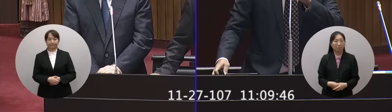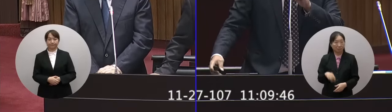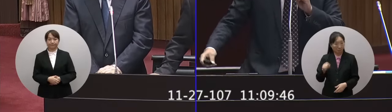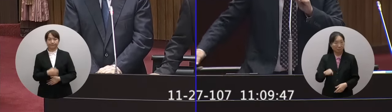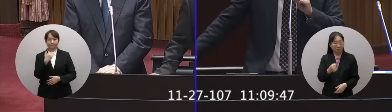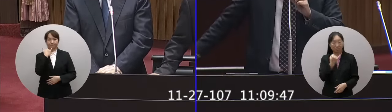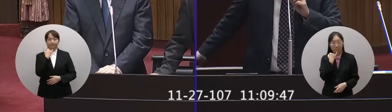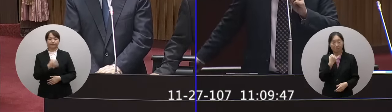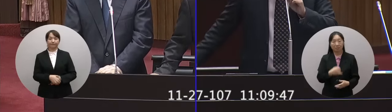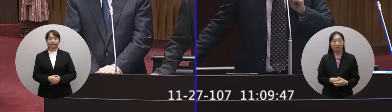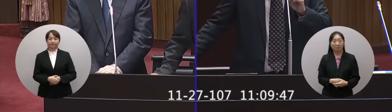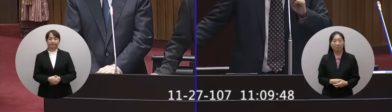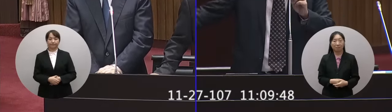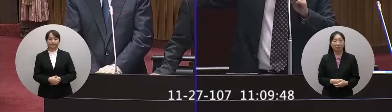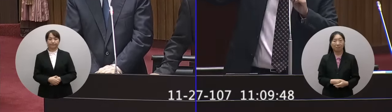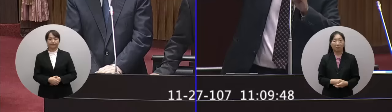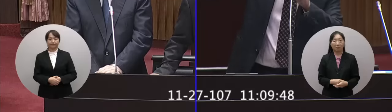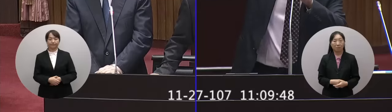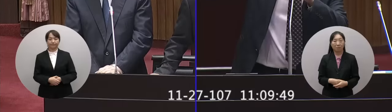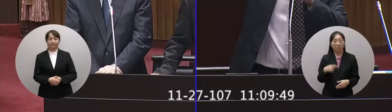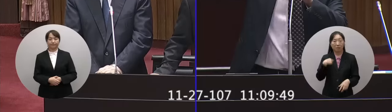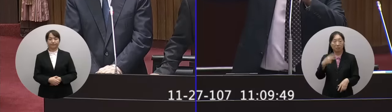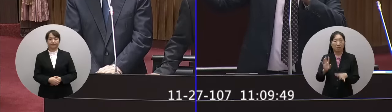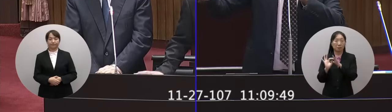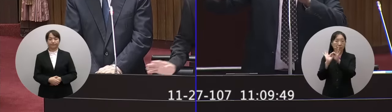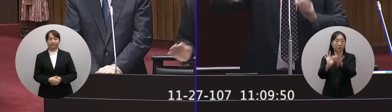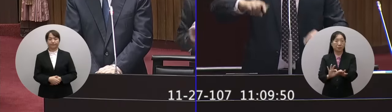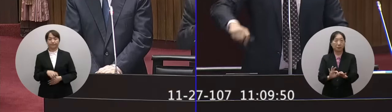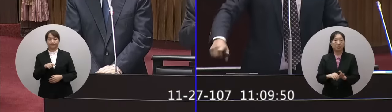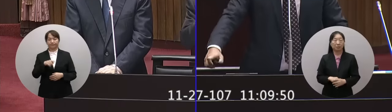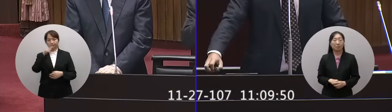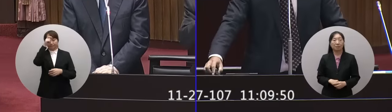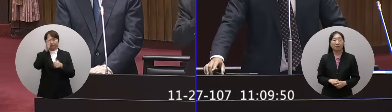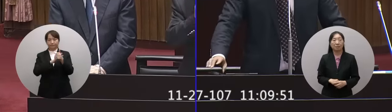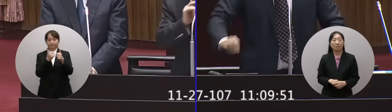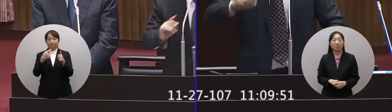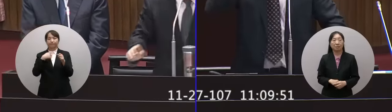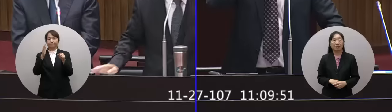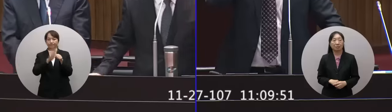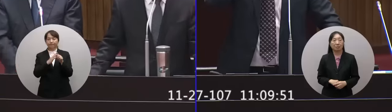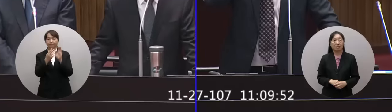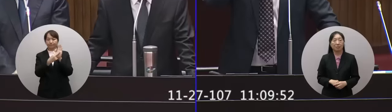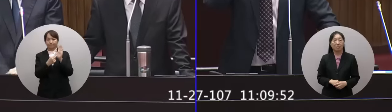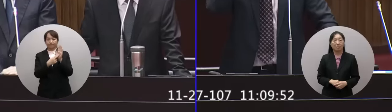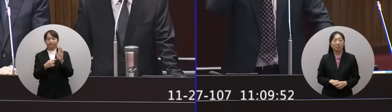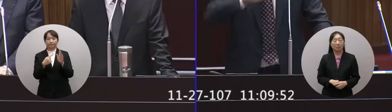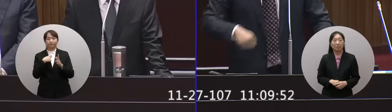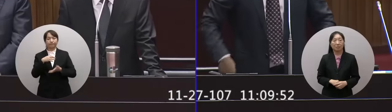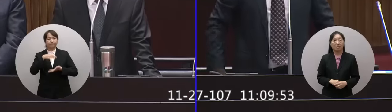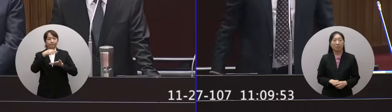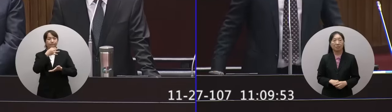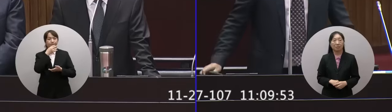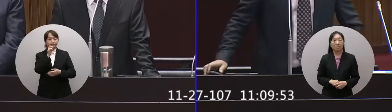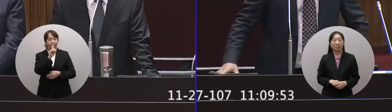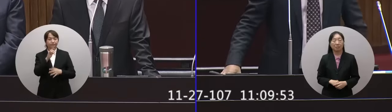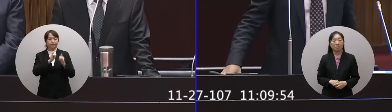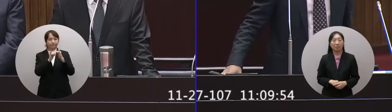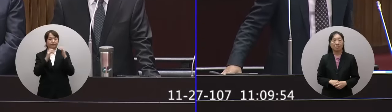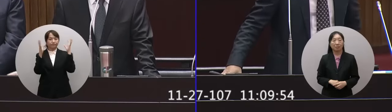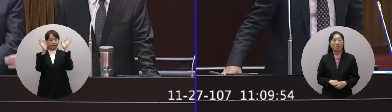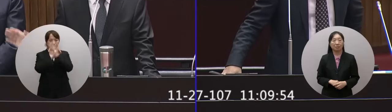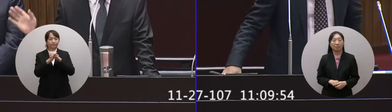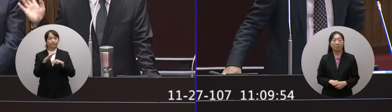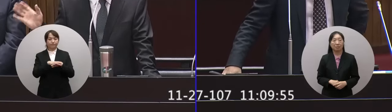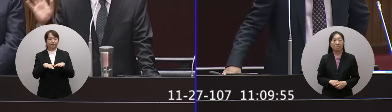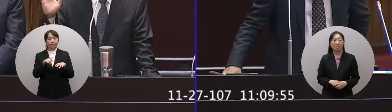好來我們繼續看這個黃委員我補充一句話因為我擔心社會誤